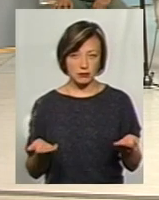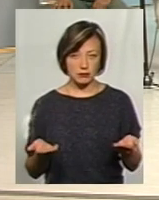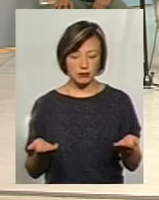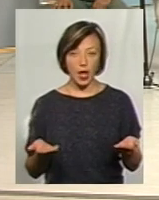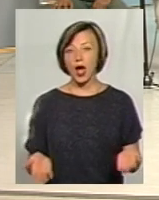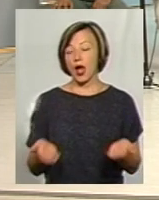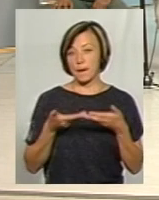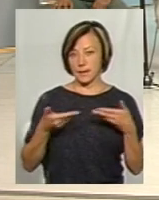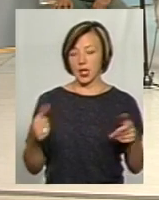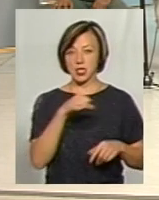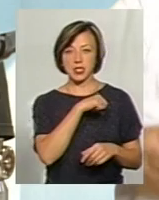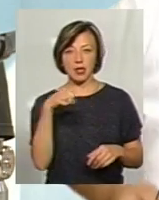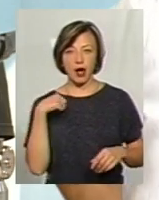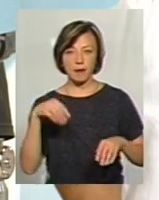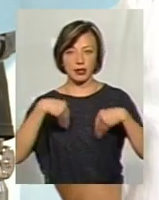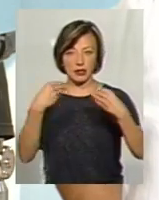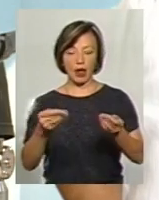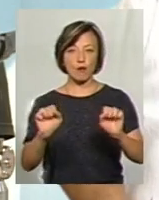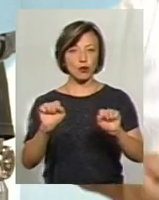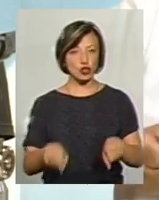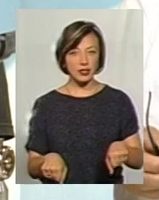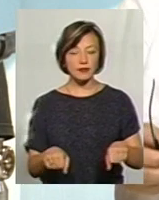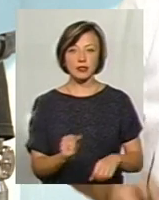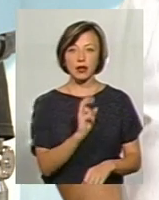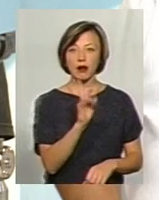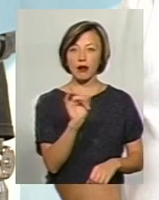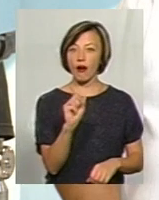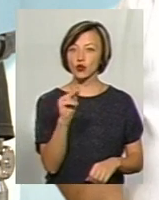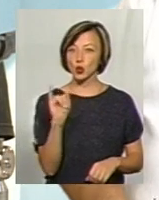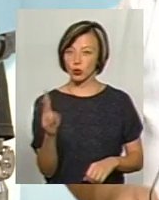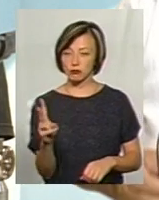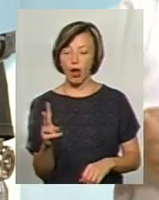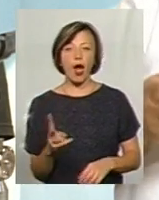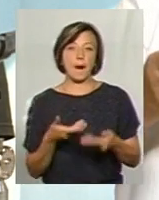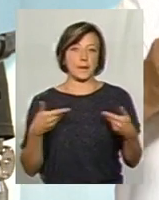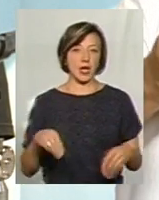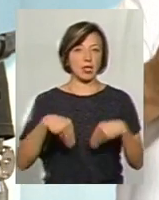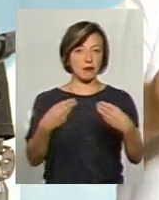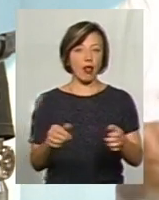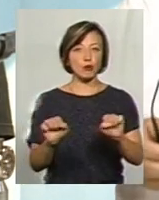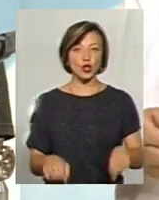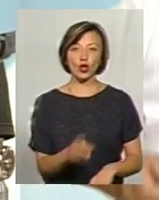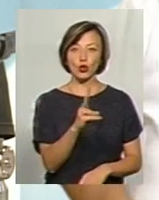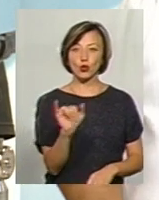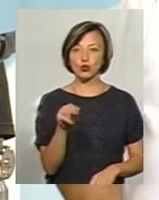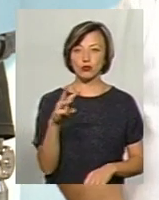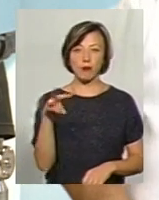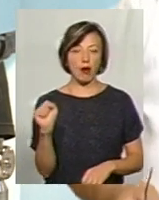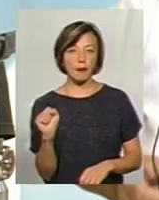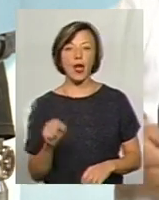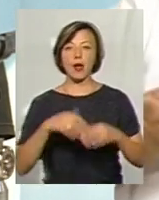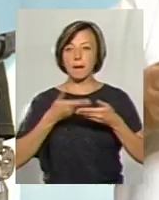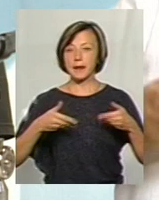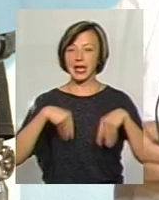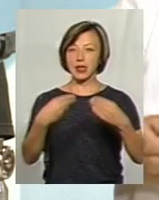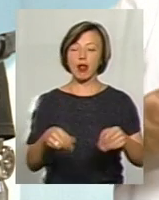Ми самі дали можливість Кравчуку, ми дали можливість Кучмі, ми